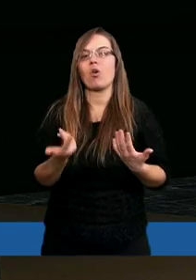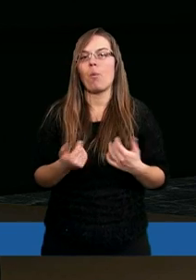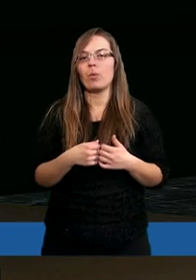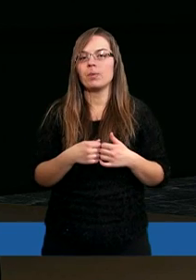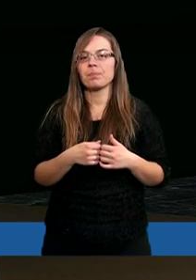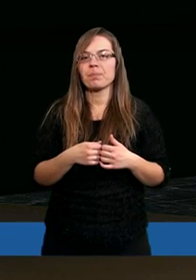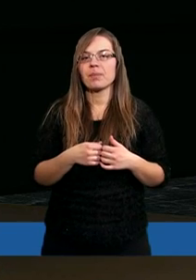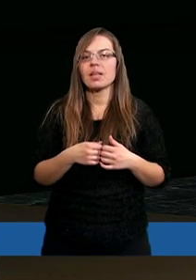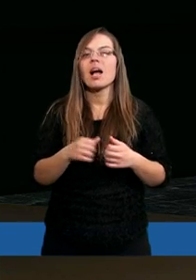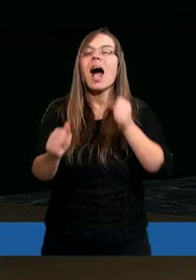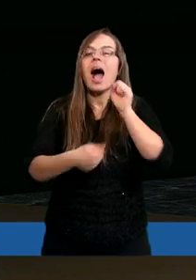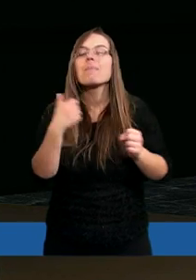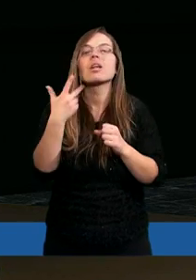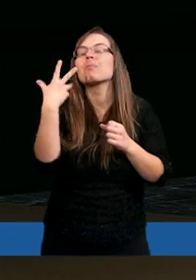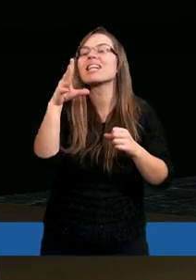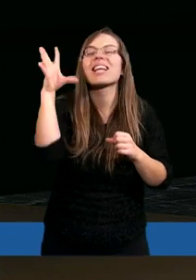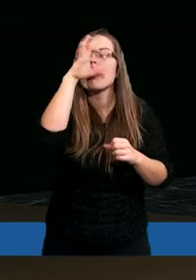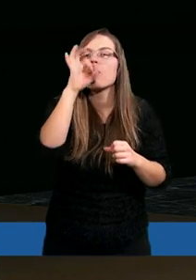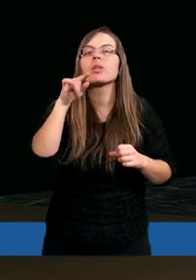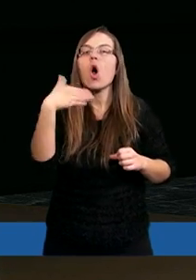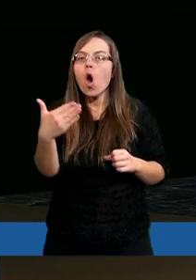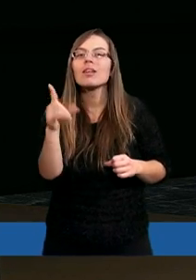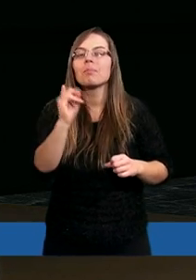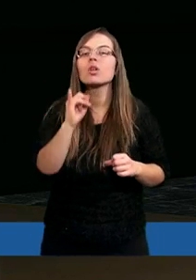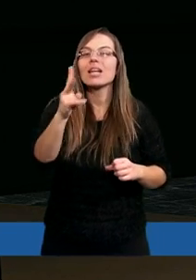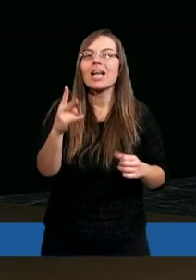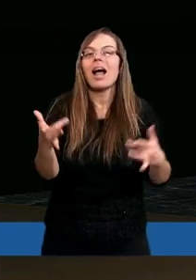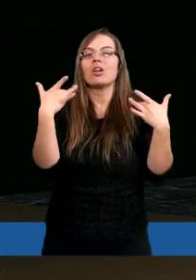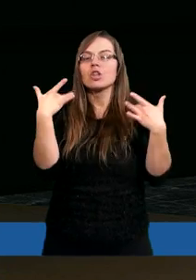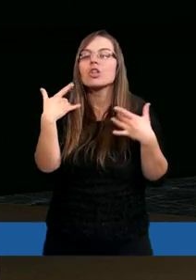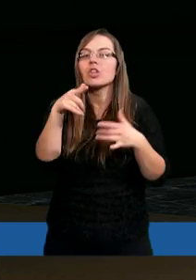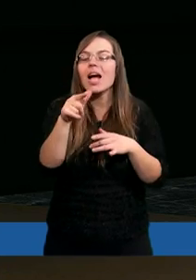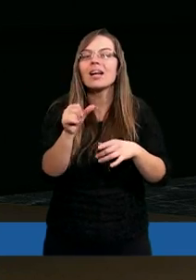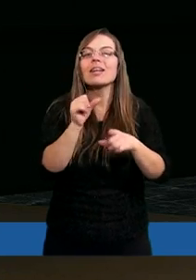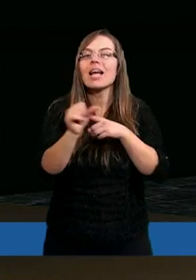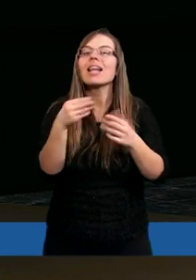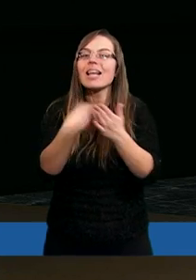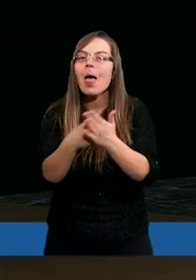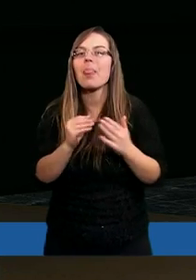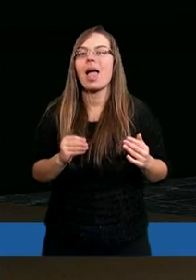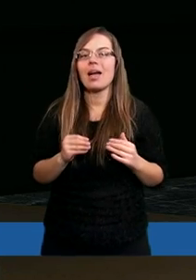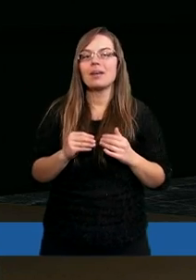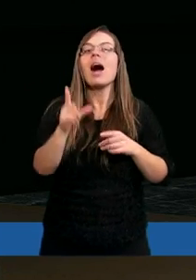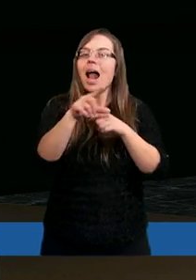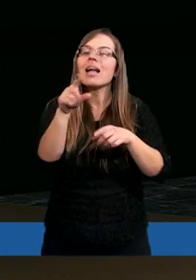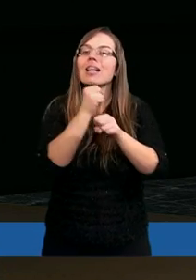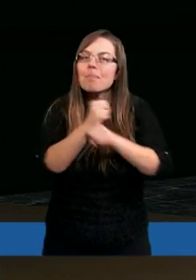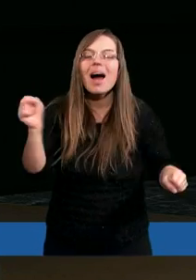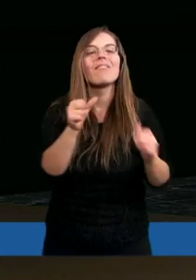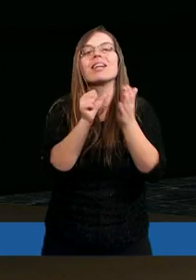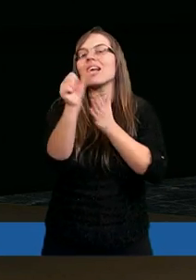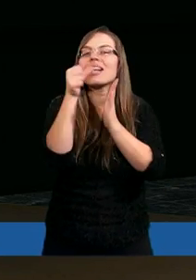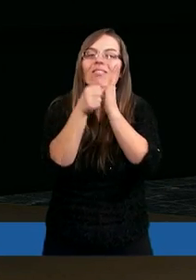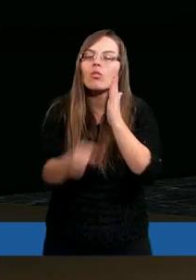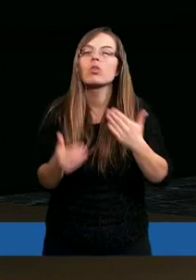nie chciałbym, abyśmy zapomnieli o tym, że jednak życie zgodne z wolą Bożą jest ważne, ale zbawienie jest